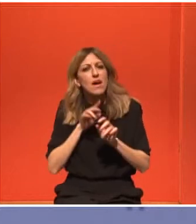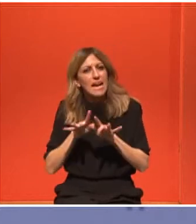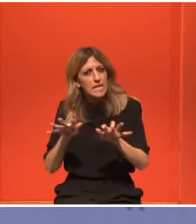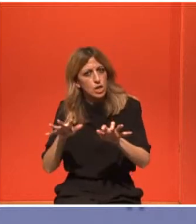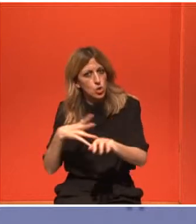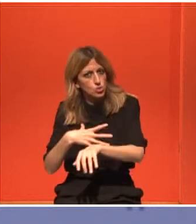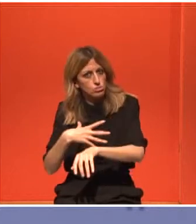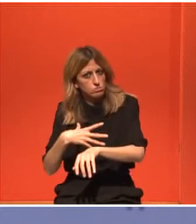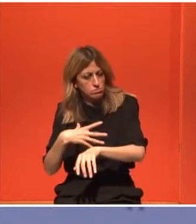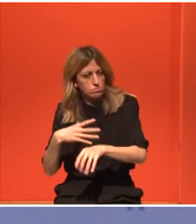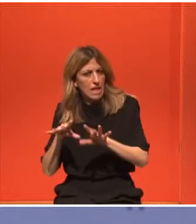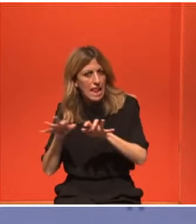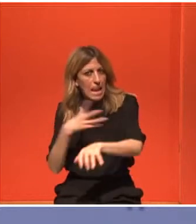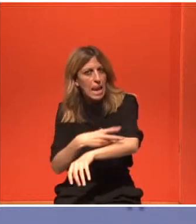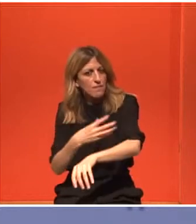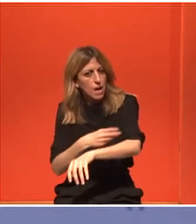Φυσικά υπάρχει μεταμόσχευση.